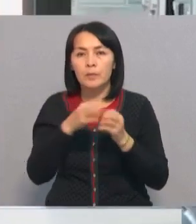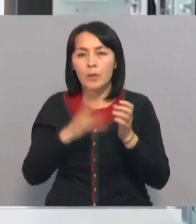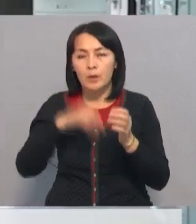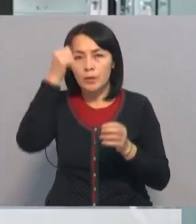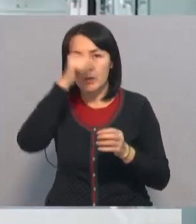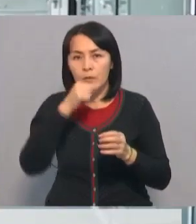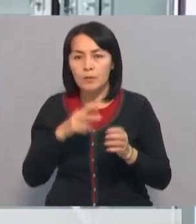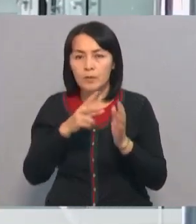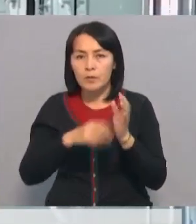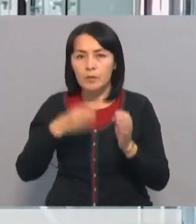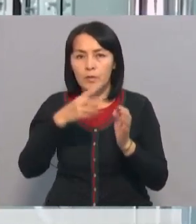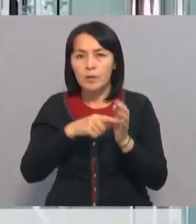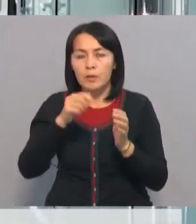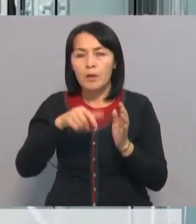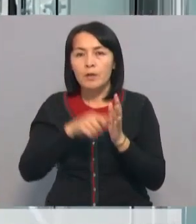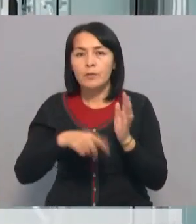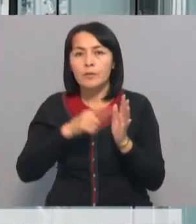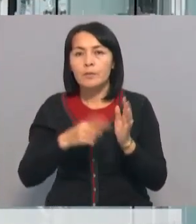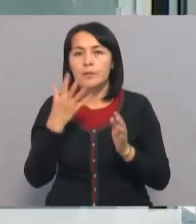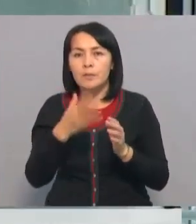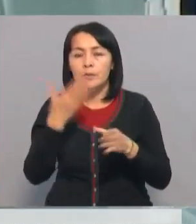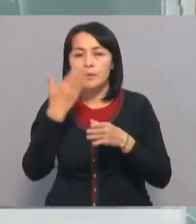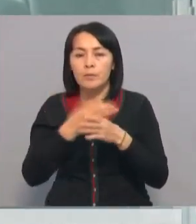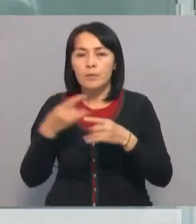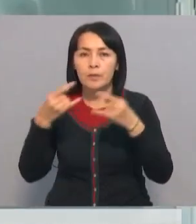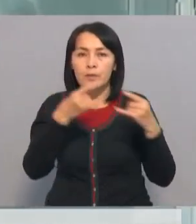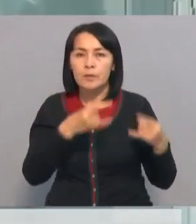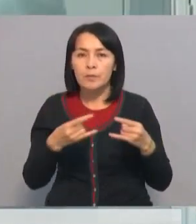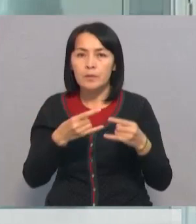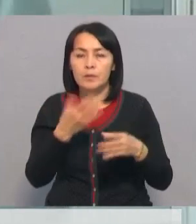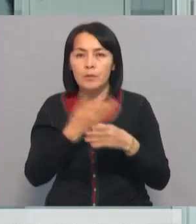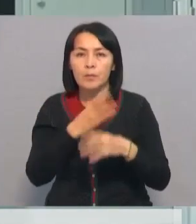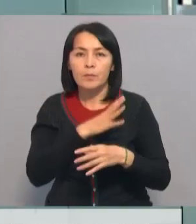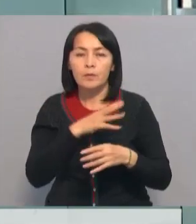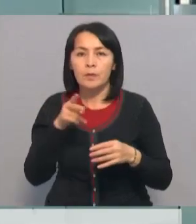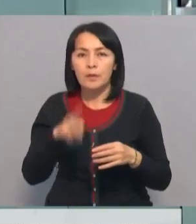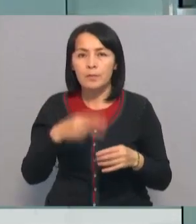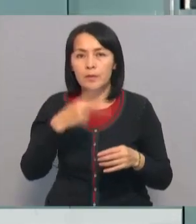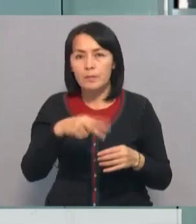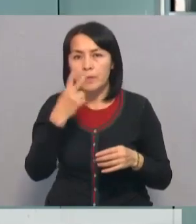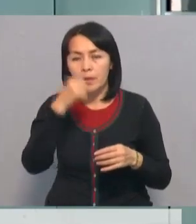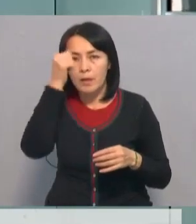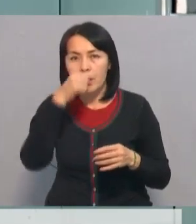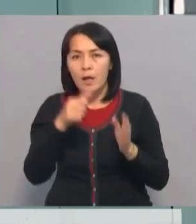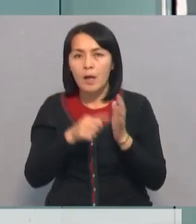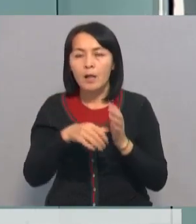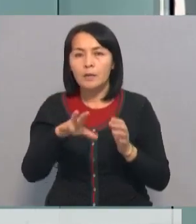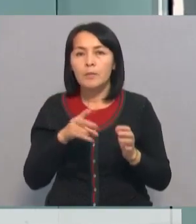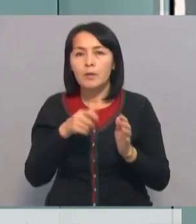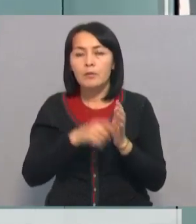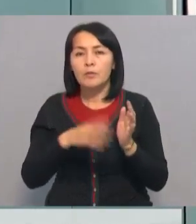жылы 837 675 консультациялық диагностикалық қызмет көрсетілген болса, 2022 жылы 6